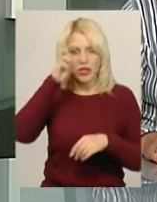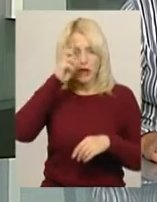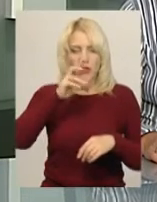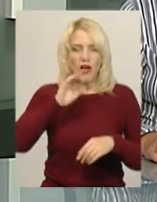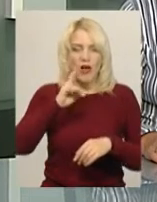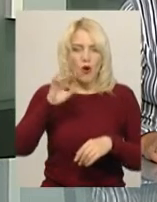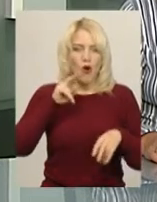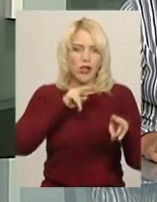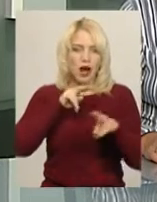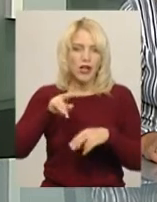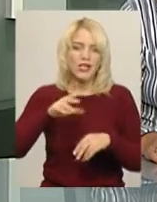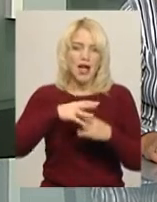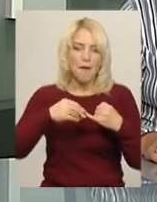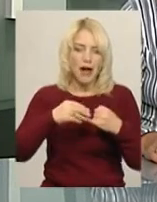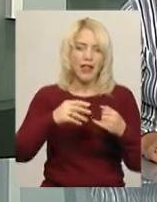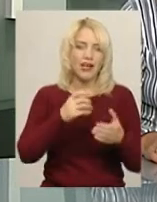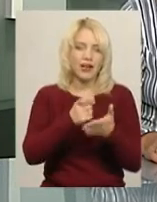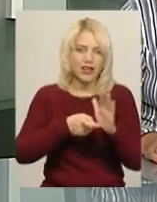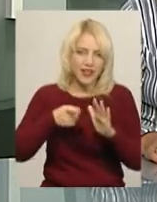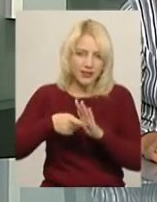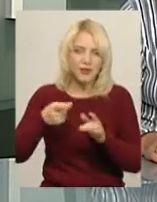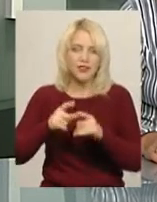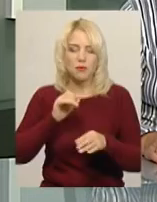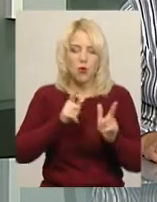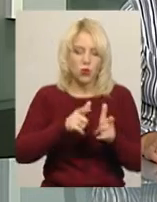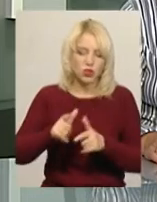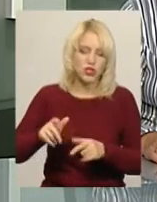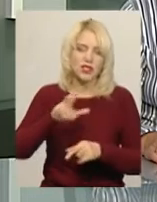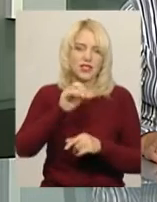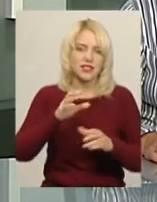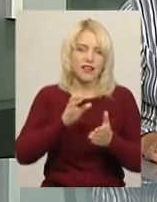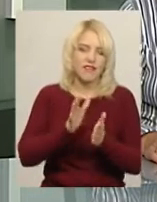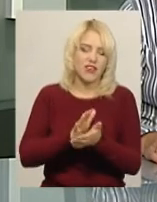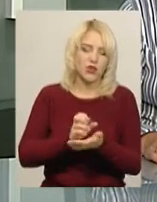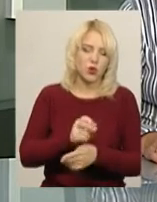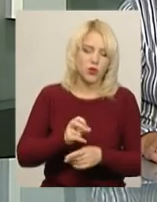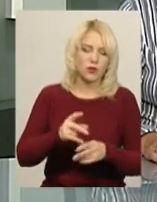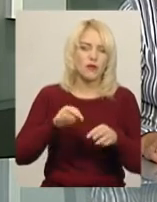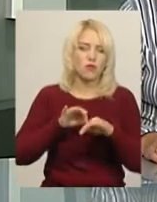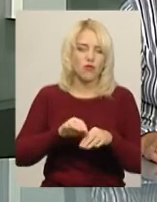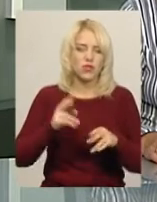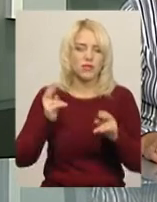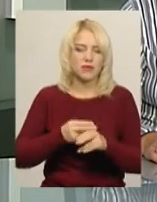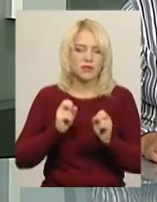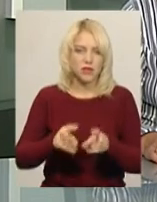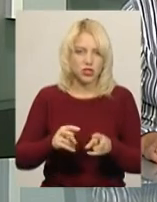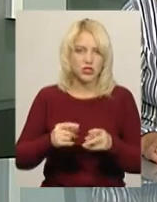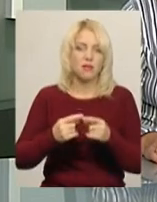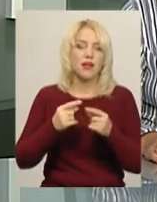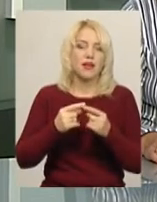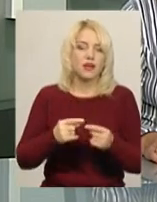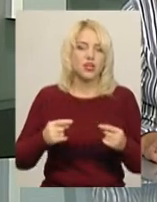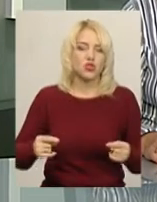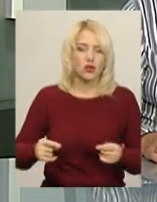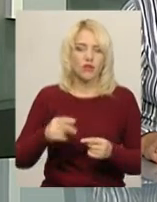нагляду, земельних ресурсів та надр, погодження з відходами та небезпечними хімічними речовинами Держінспекції Хмельницької області